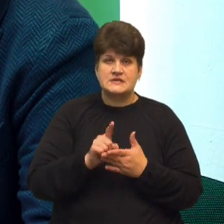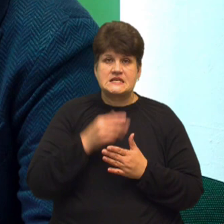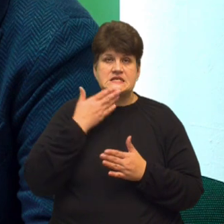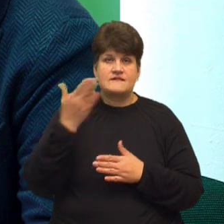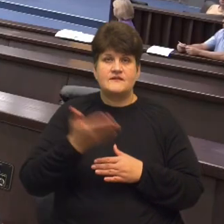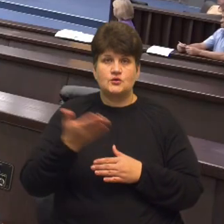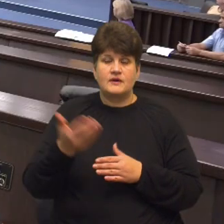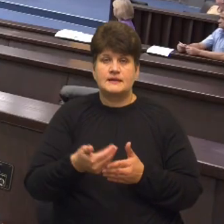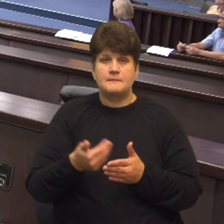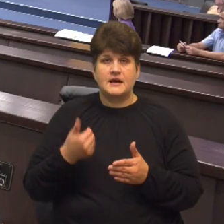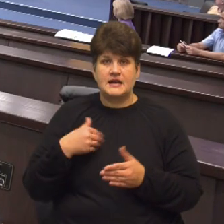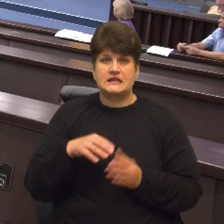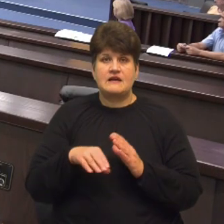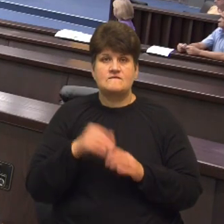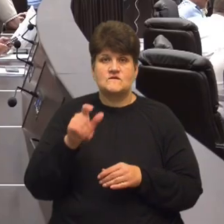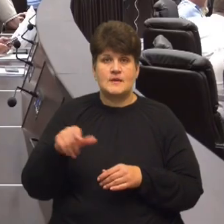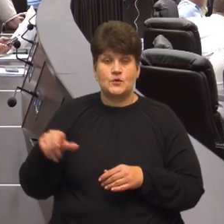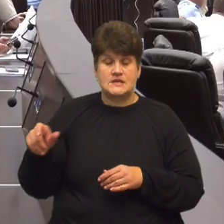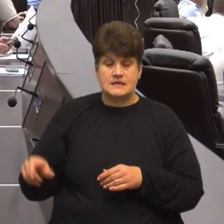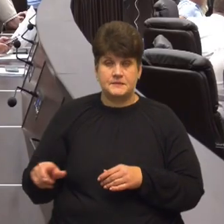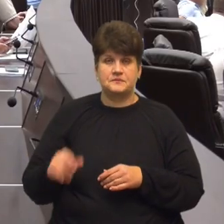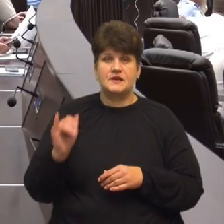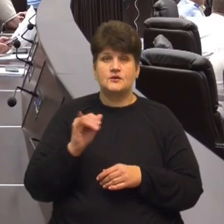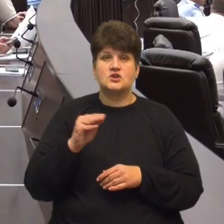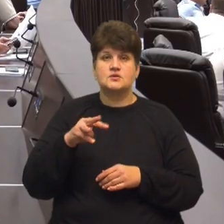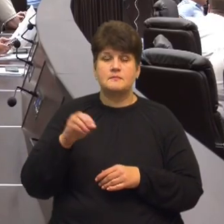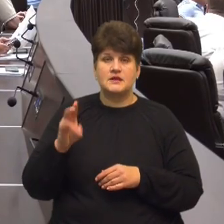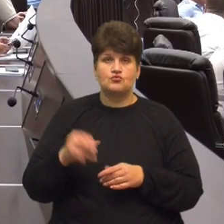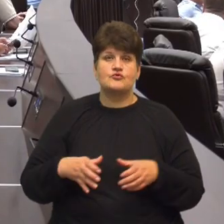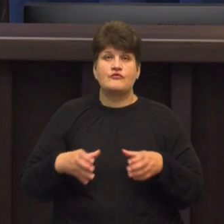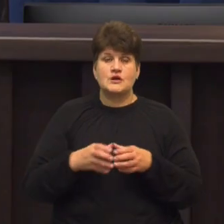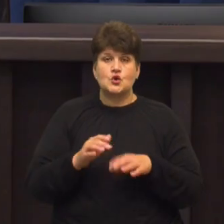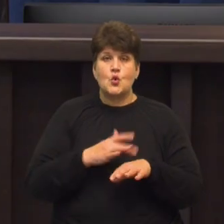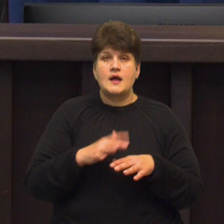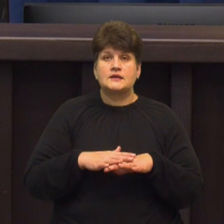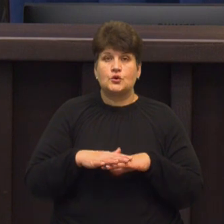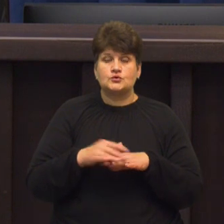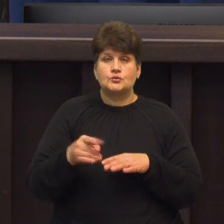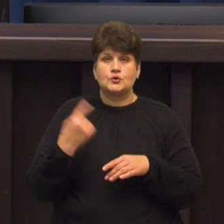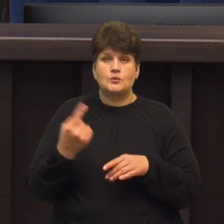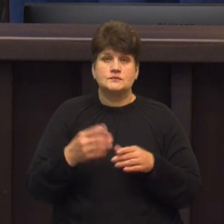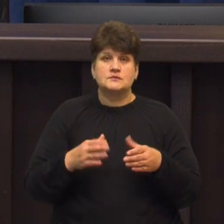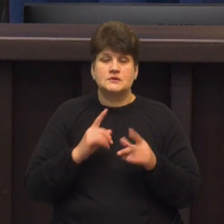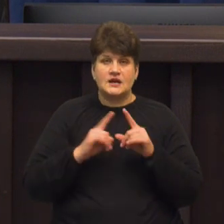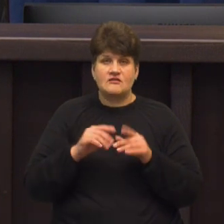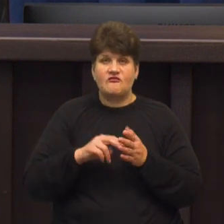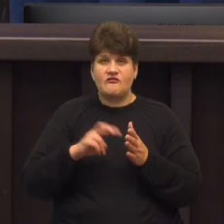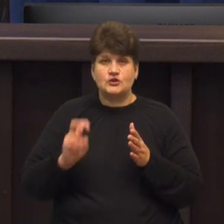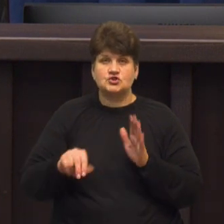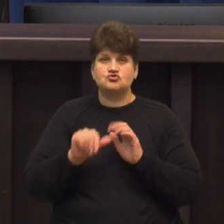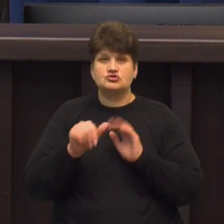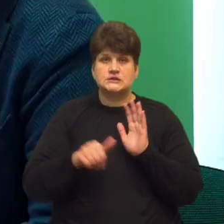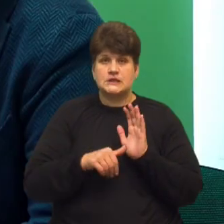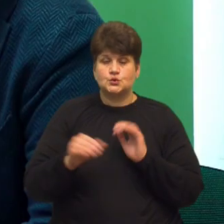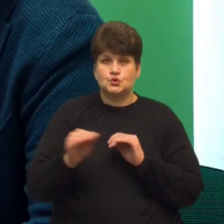перед виборцями. Нагадаю, Ігоря Жмінку з фракції «Слуга народу» в Тернопільській облраді однопартійці виключили 16 жовтня.